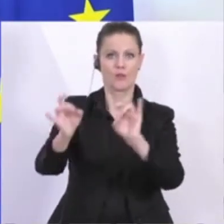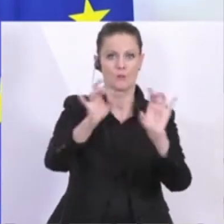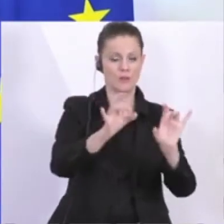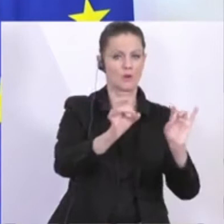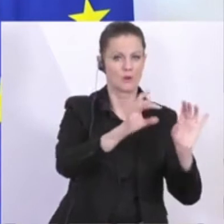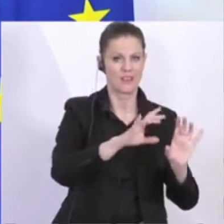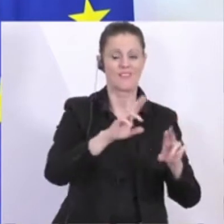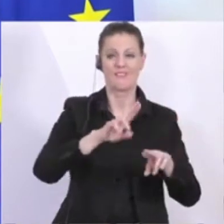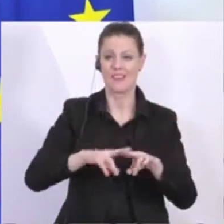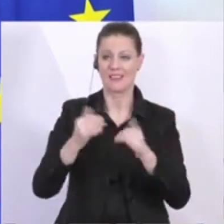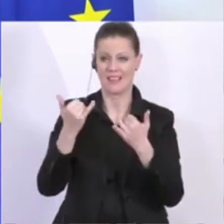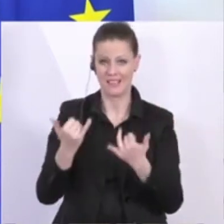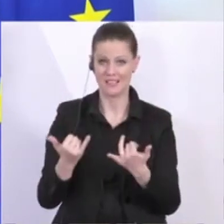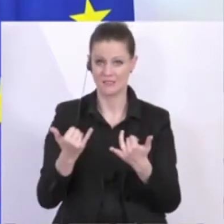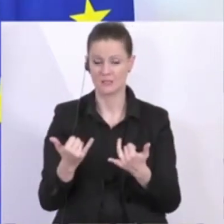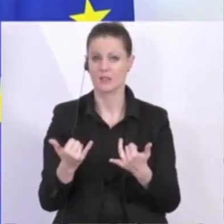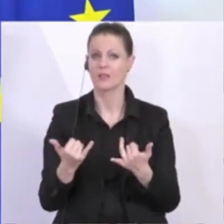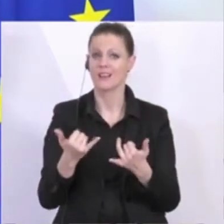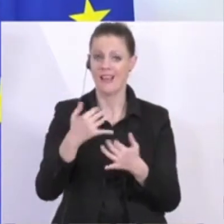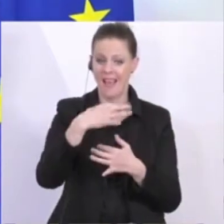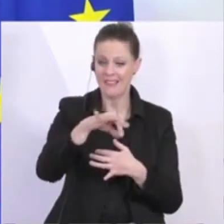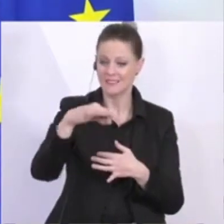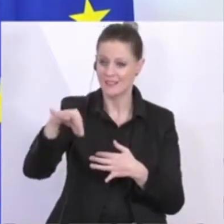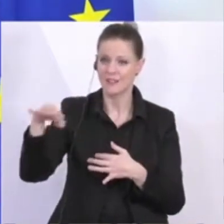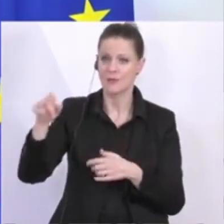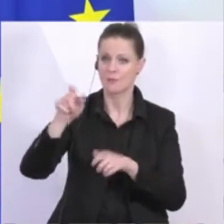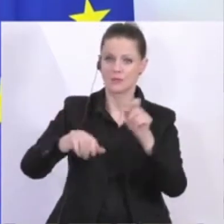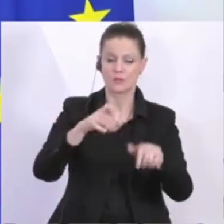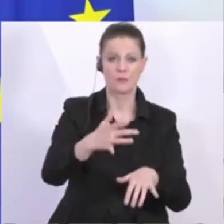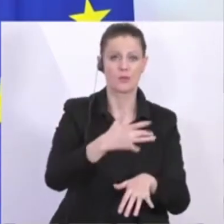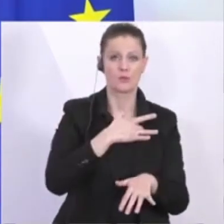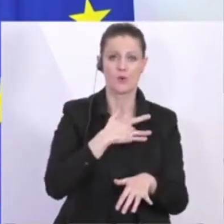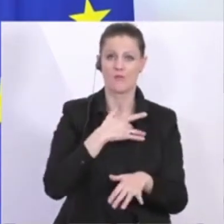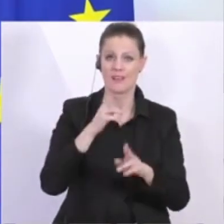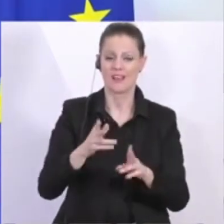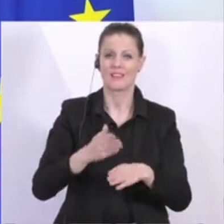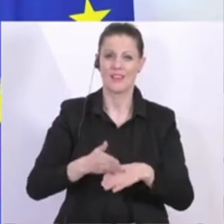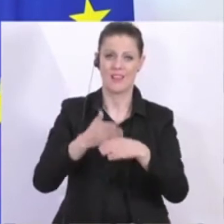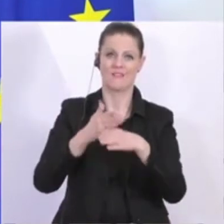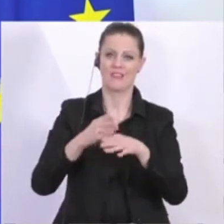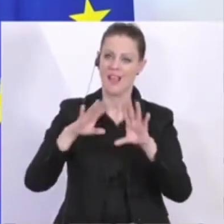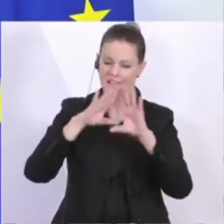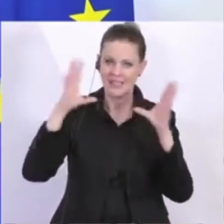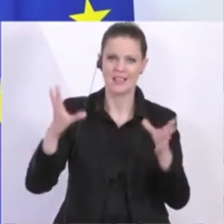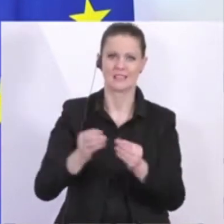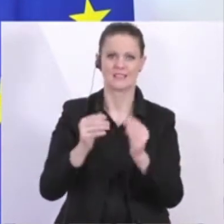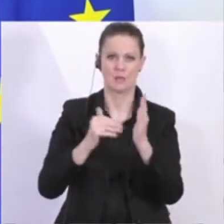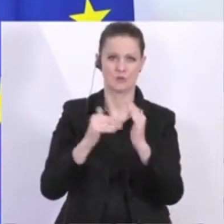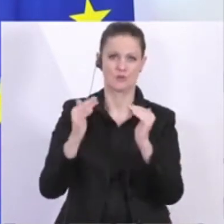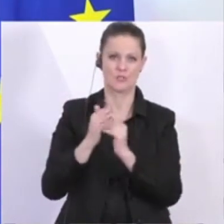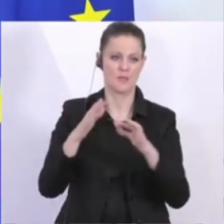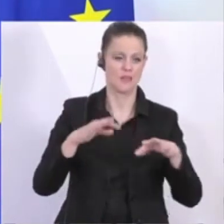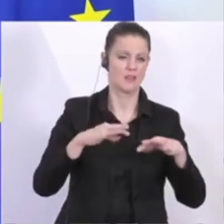resümieren, wenn wir hier den einzelnen Betroffenen helfen, helfen wir auch dem Ganzen, uns allen, dem Wirtschafts und